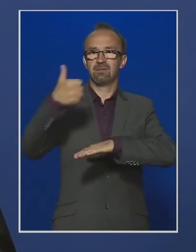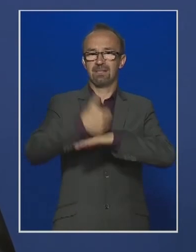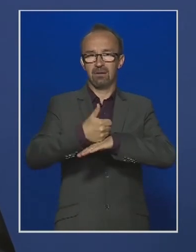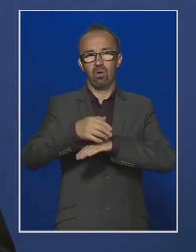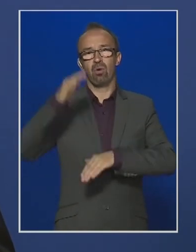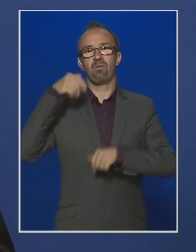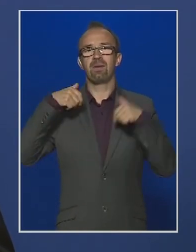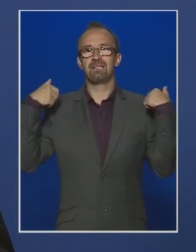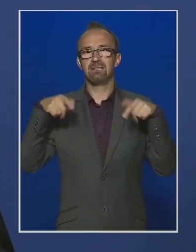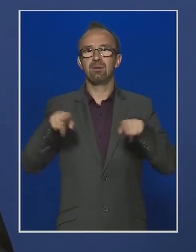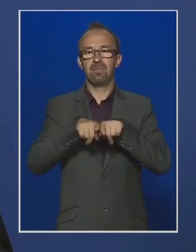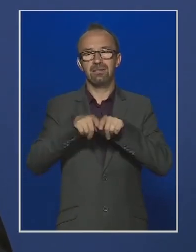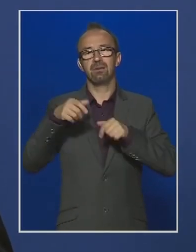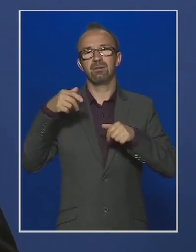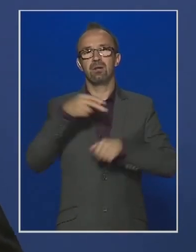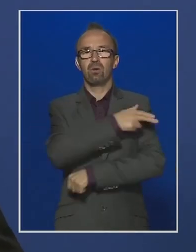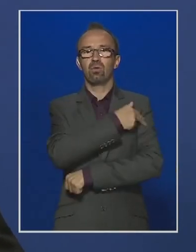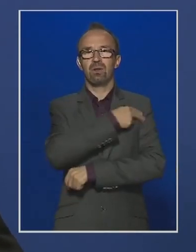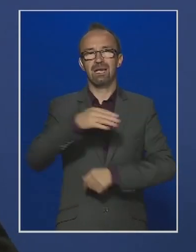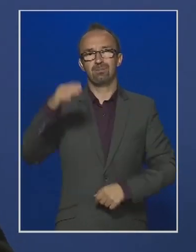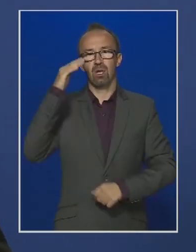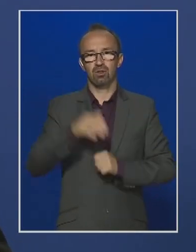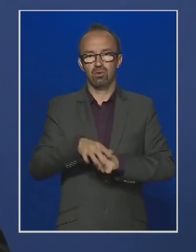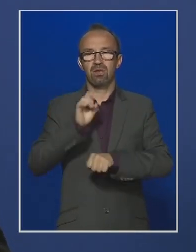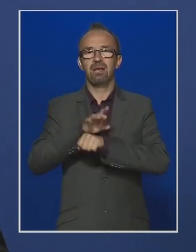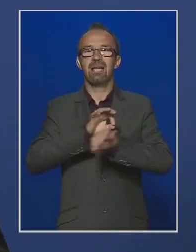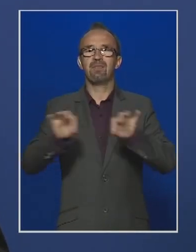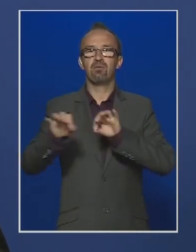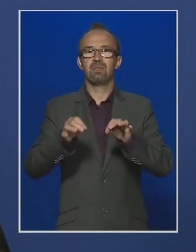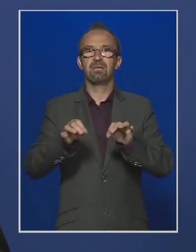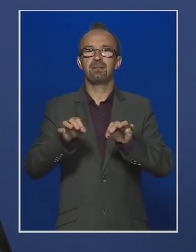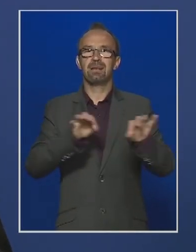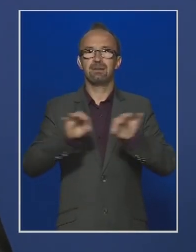Honvédtiszt, mint kórházparancsnok, a járvőennyügyi készültség fenntartását.